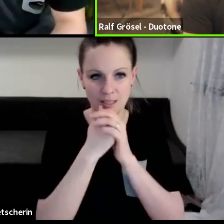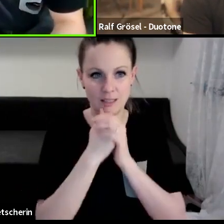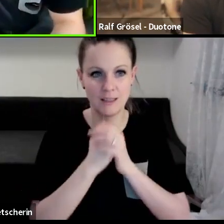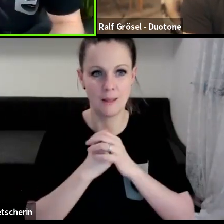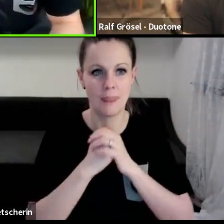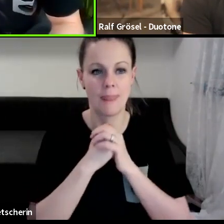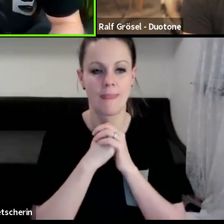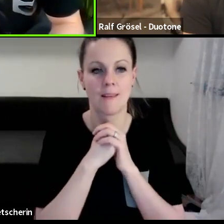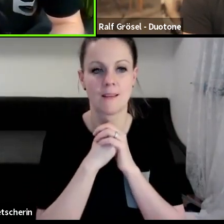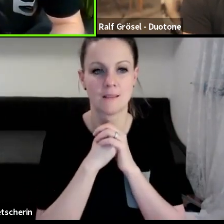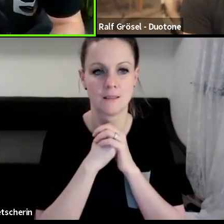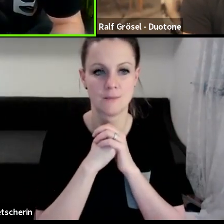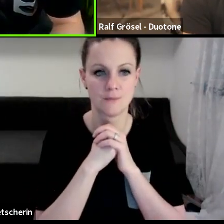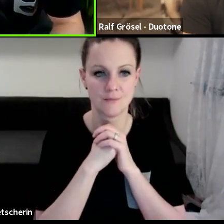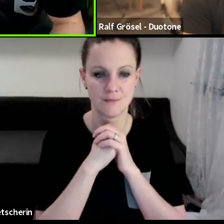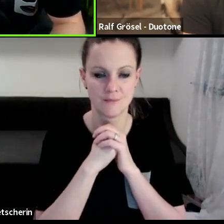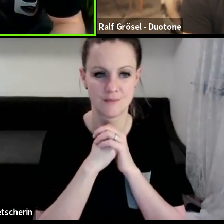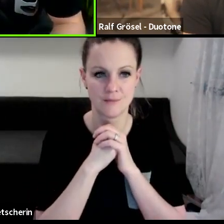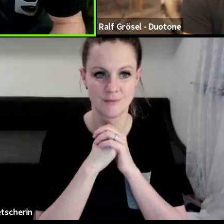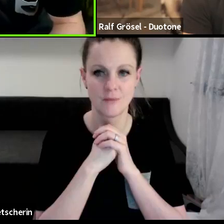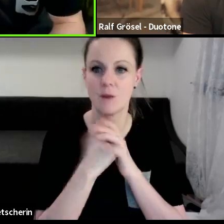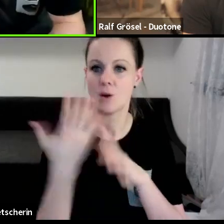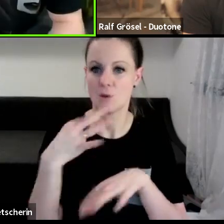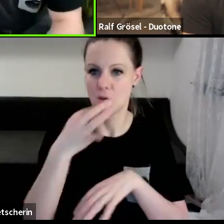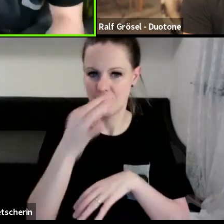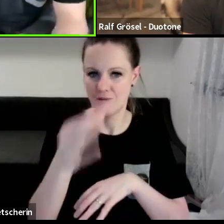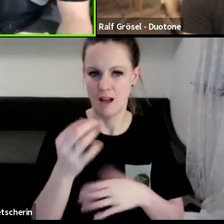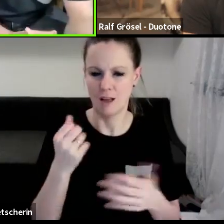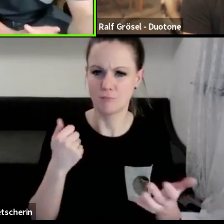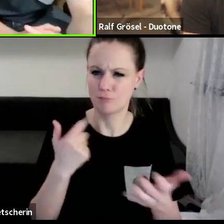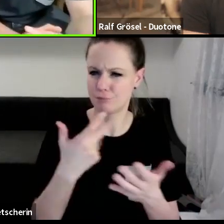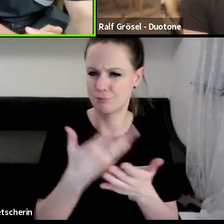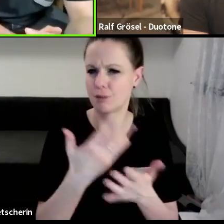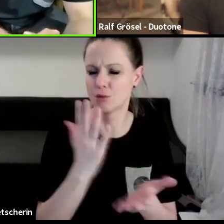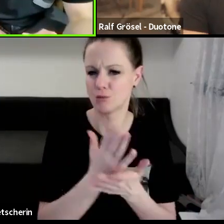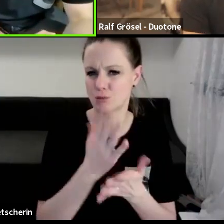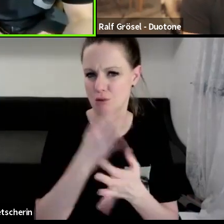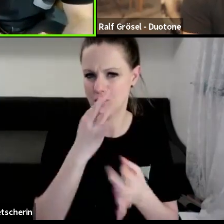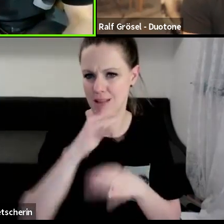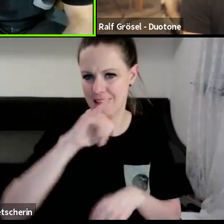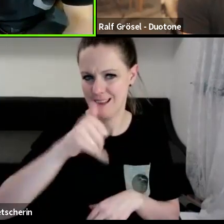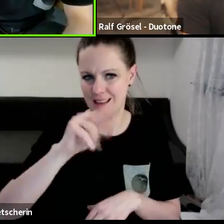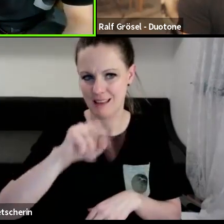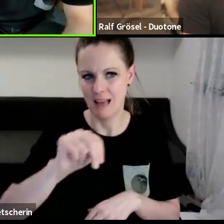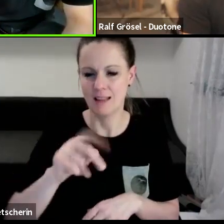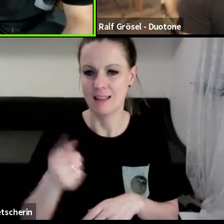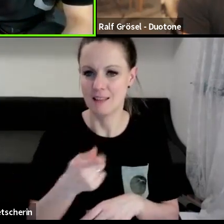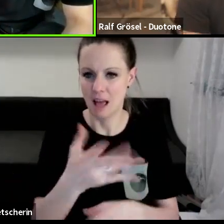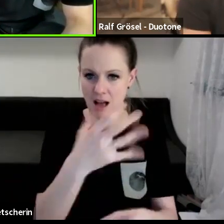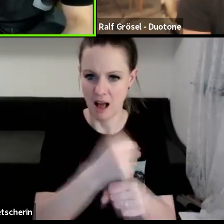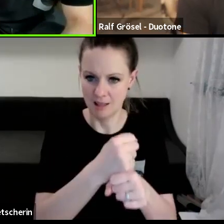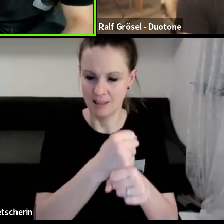Jetzt haben wir eine Frage, die schon mehrmals gestellt worden ist. Der Jan. Der Jan. Nachhaltigkeit,